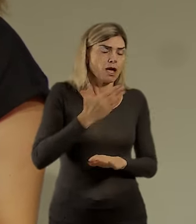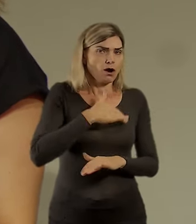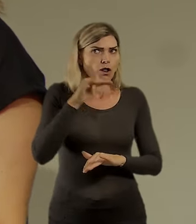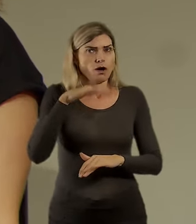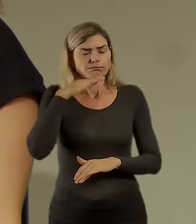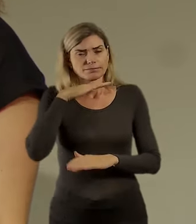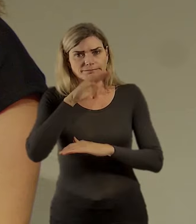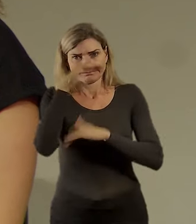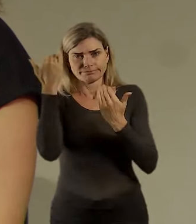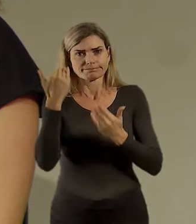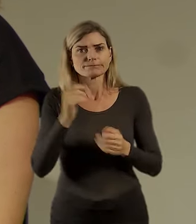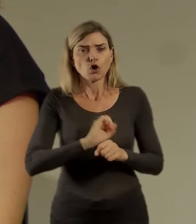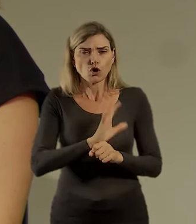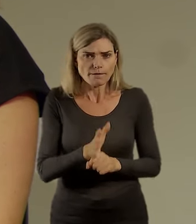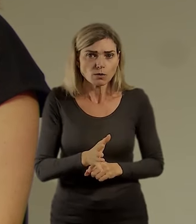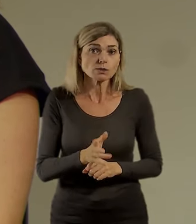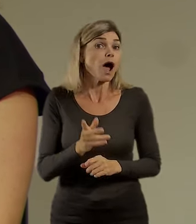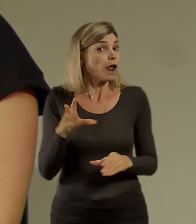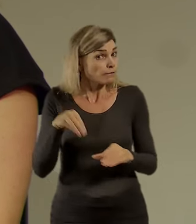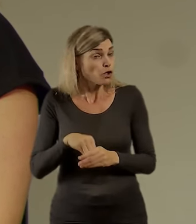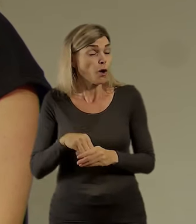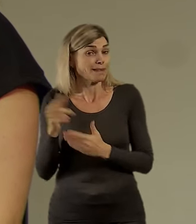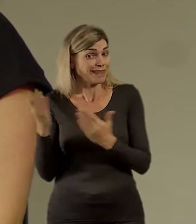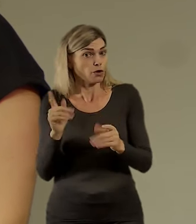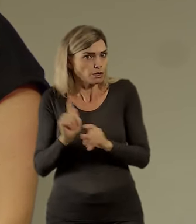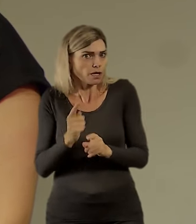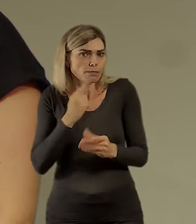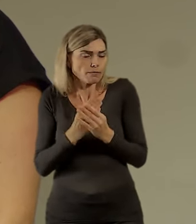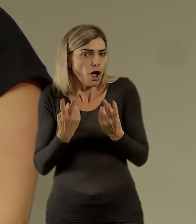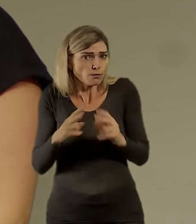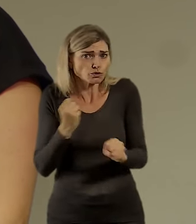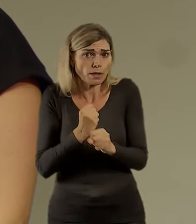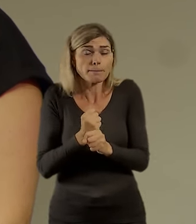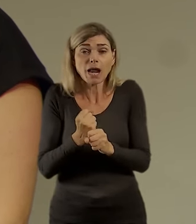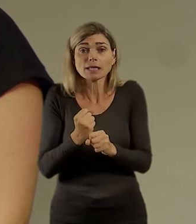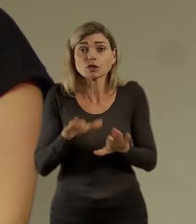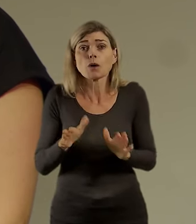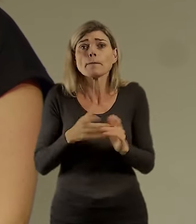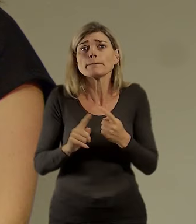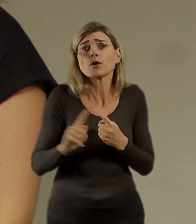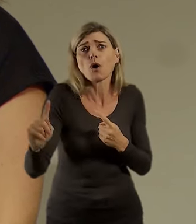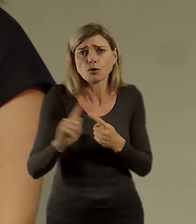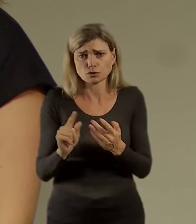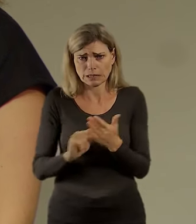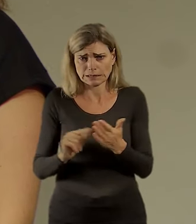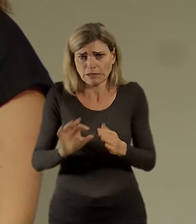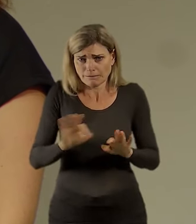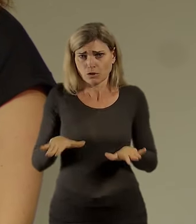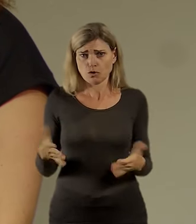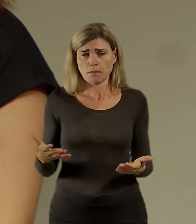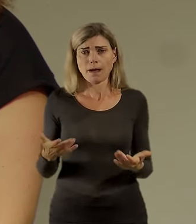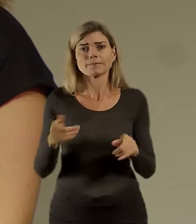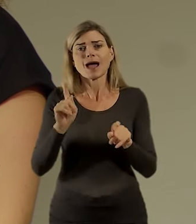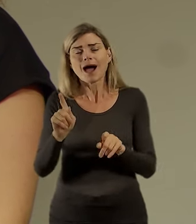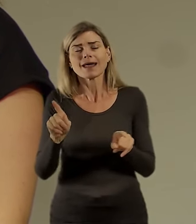ale že je to také součástí toho konceptu. Ale chci do toho připojit ještě jednu perspektivu a to je to, že možná ty ostatní vybavenosti, ne